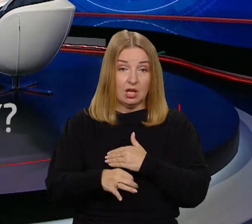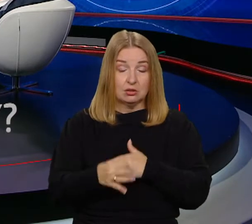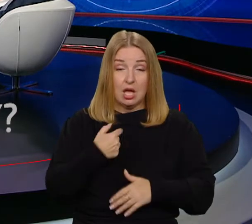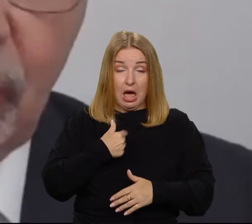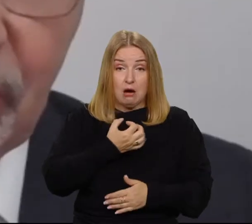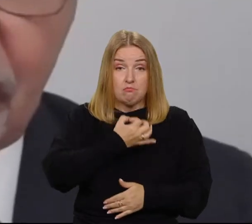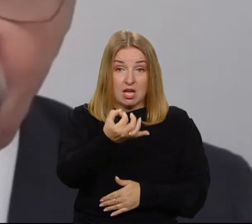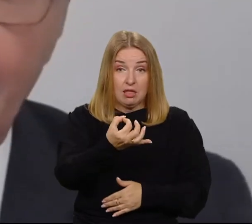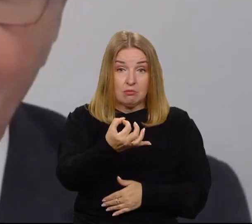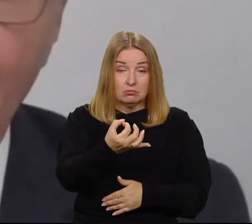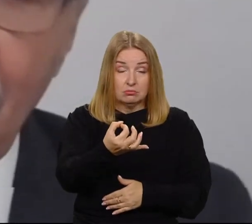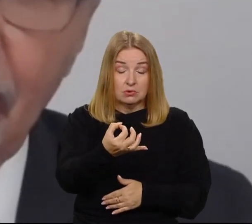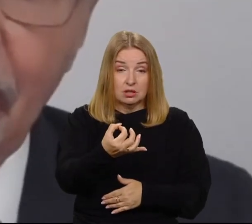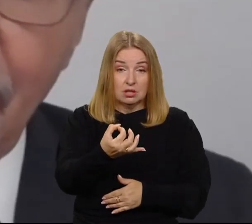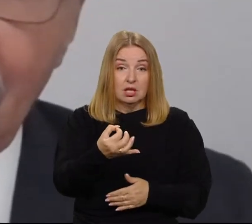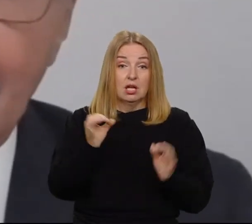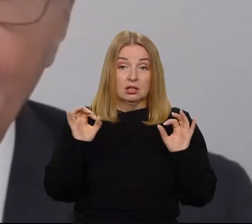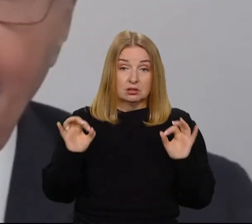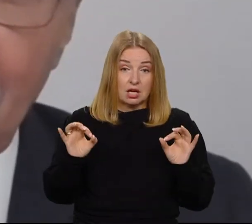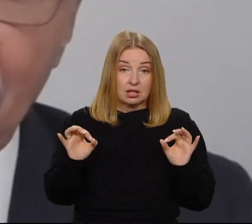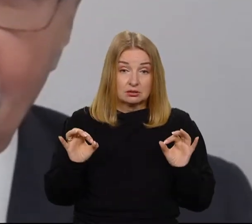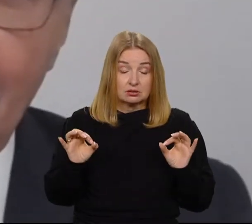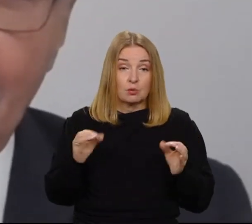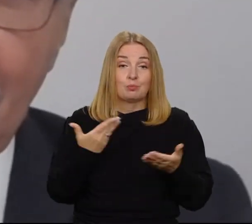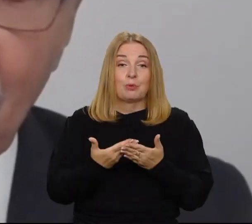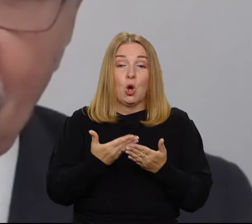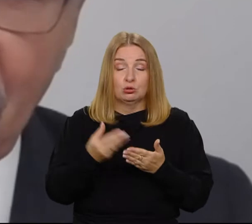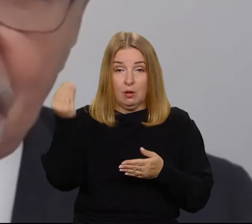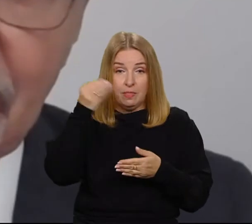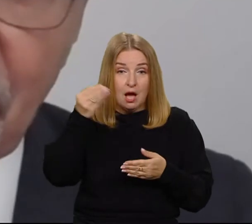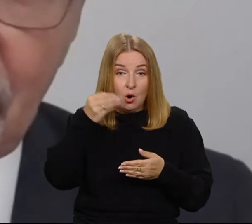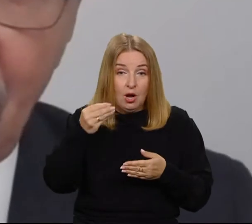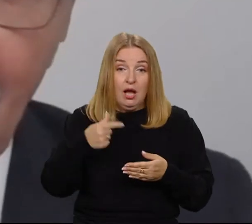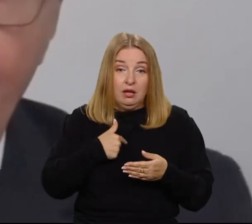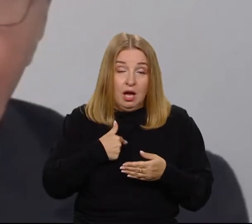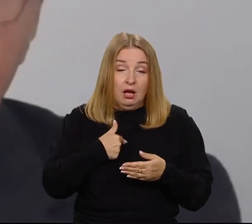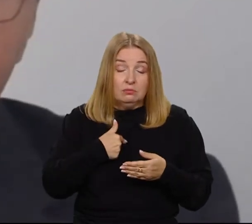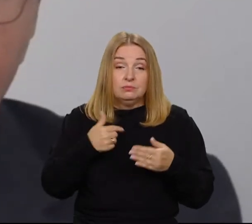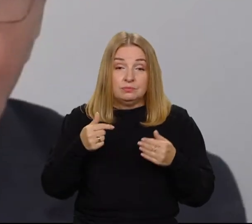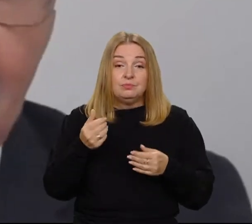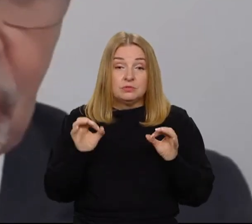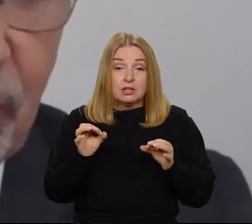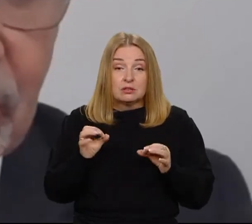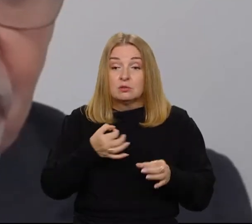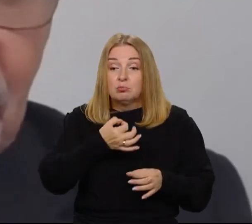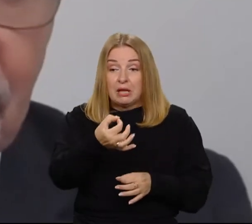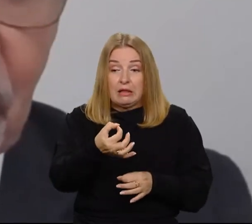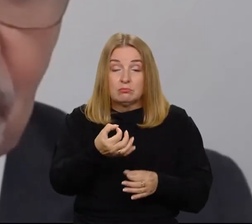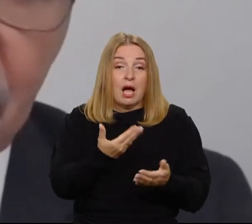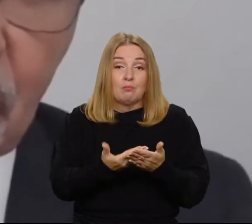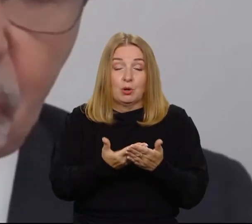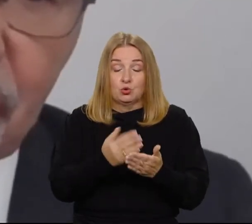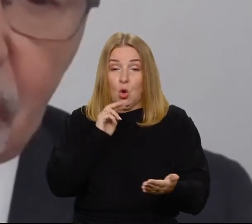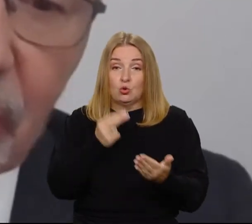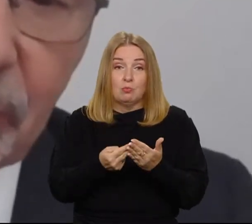Takiego średniego, którego oczywiście nie ma, ale zakładamy, że możemy sobie taką abstrakcję zrobić. I jemu mamy dać odpowiedź, po co